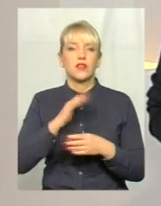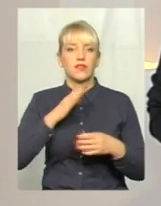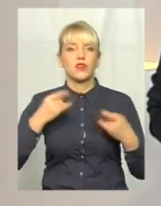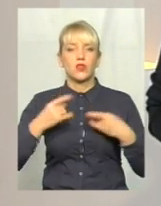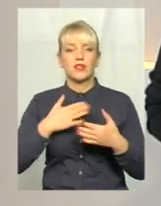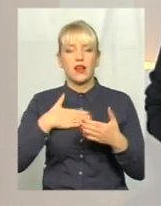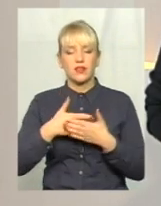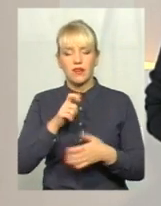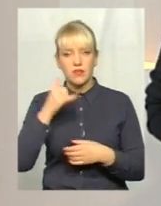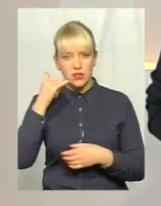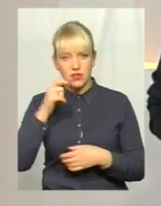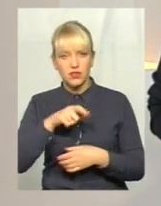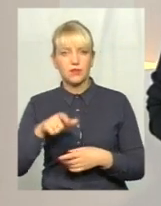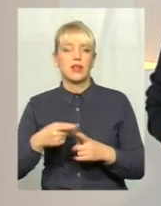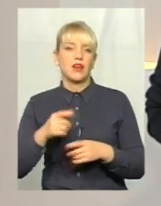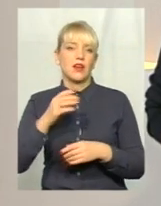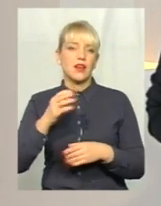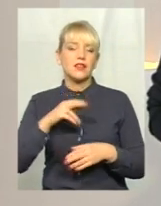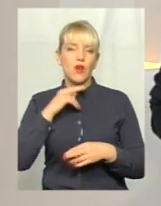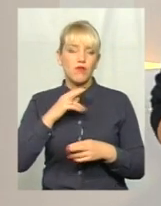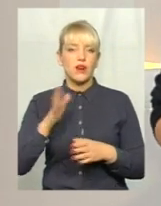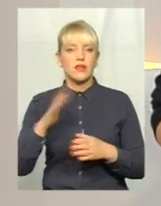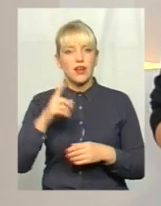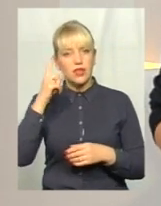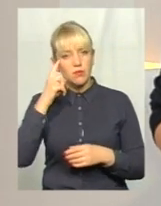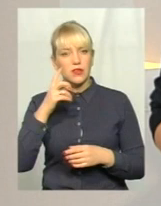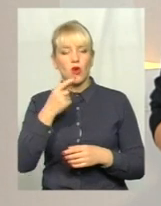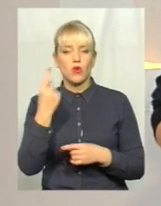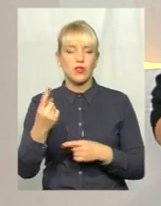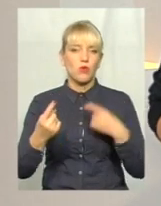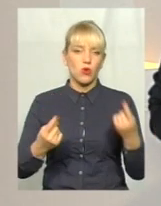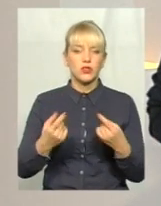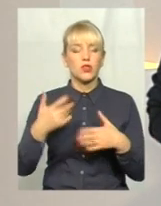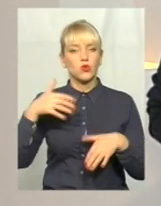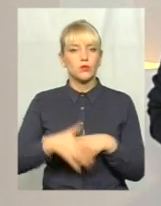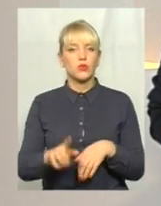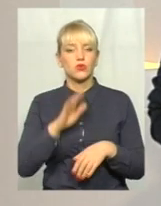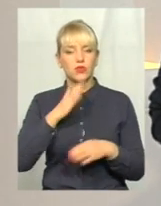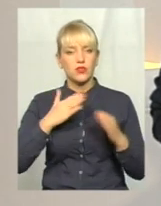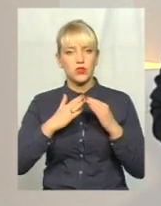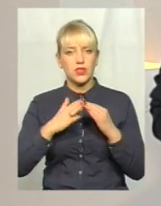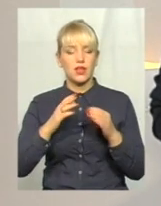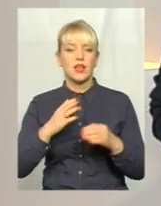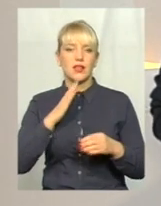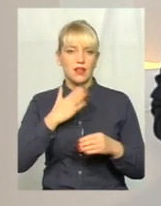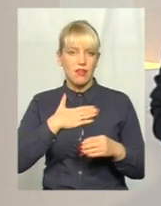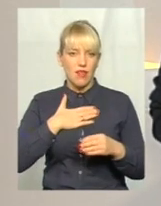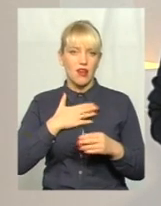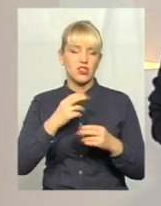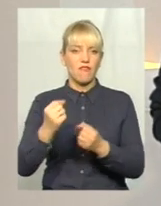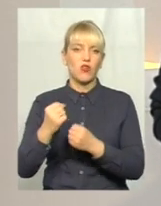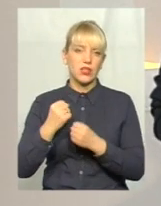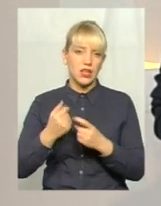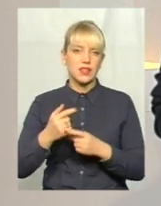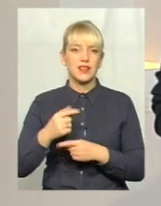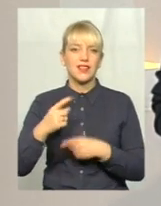глядачам. І за увагу. Давайте дбати один про одного і розуміти, що наша оселля, наша фортеці, і дбати про неї. А на сьогодні